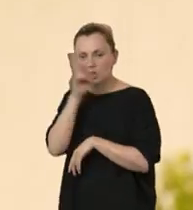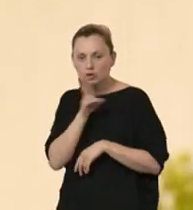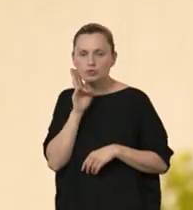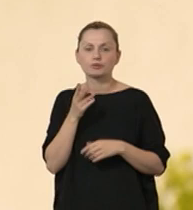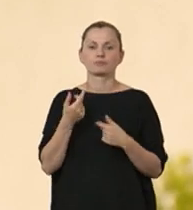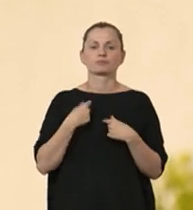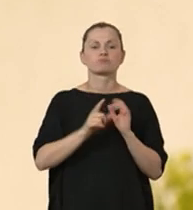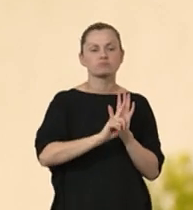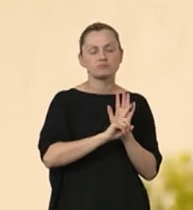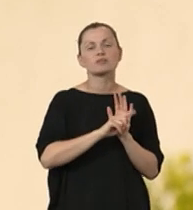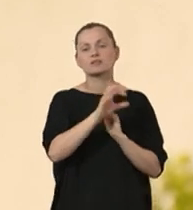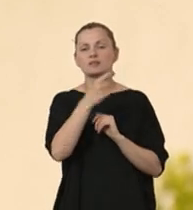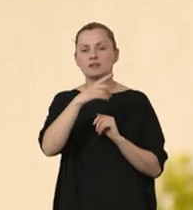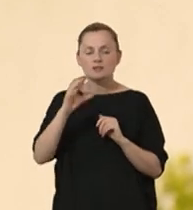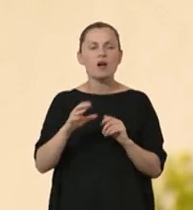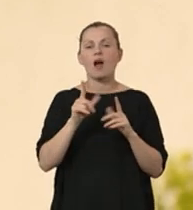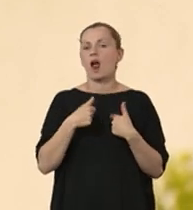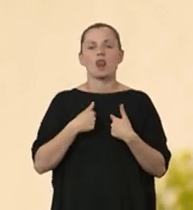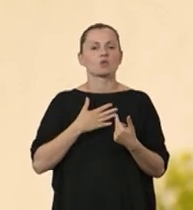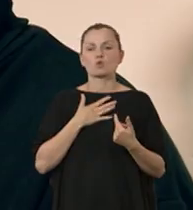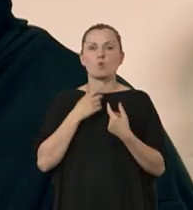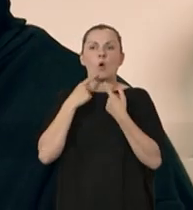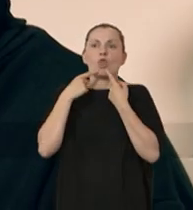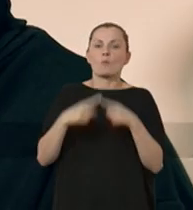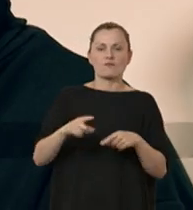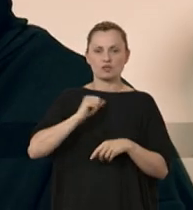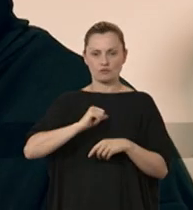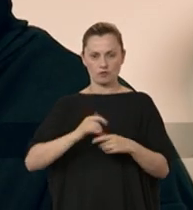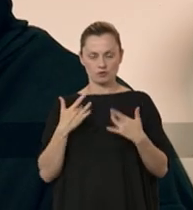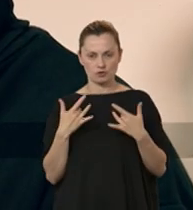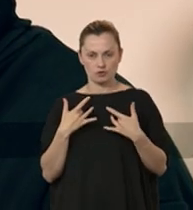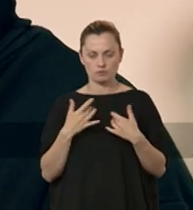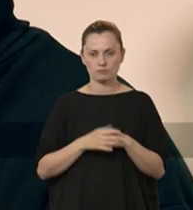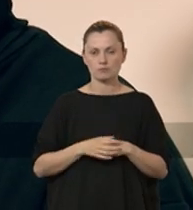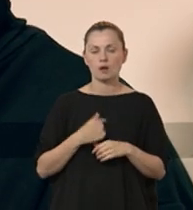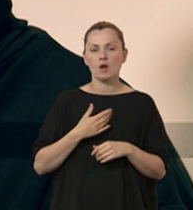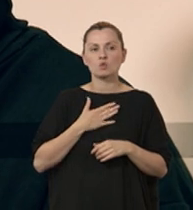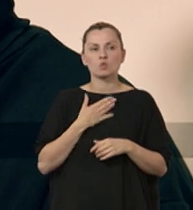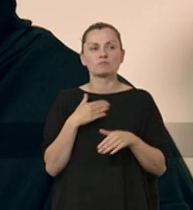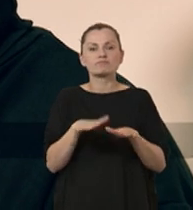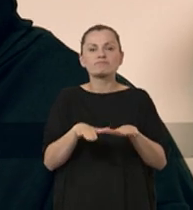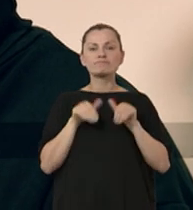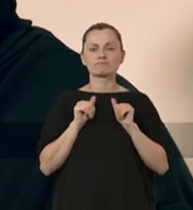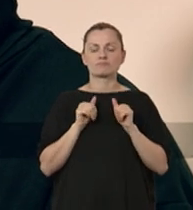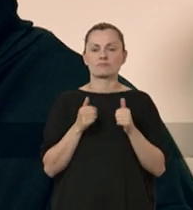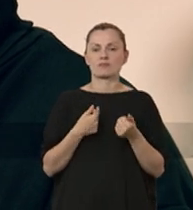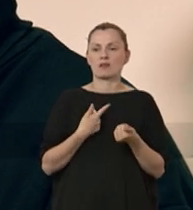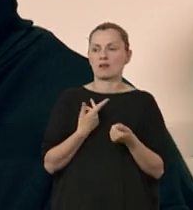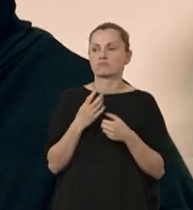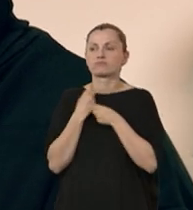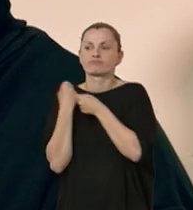rodziców, wchodziłem do tego SDS-u, ale nie czułem się odpowiedzialny sam za swoje życie. Czułem się taki wycofany i taki